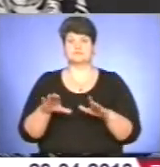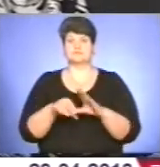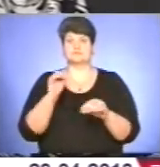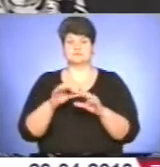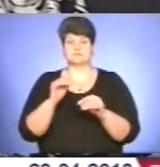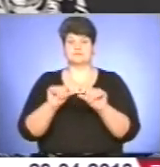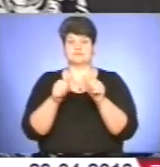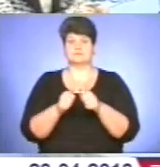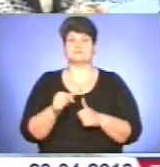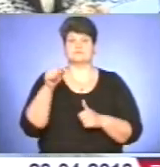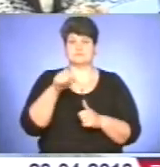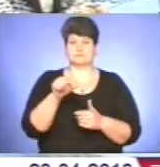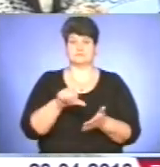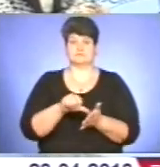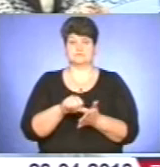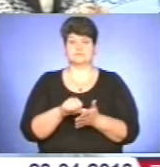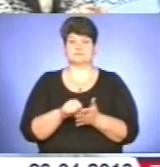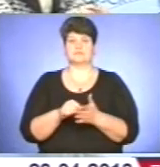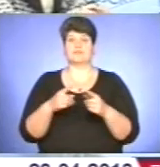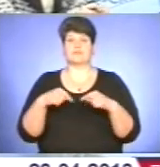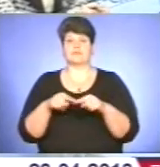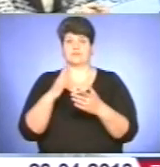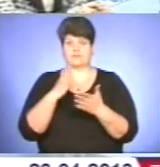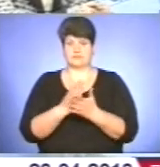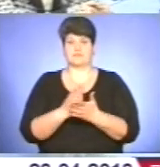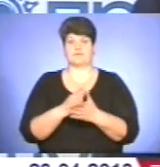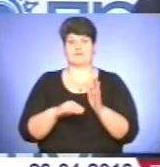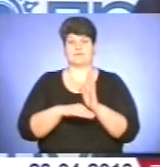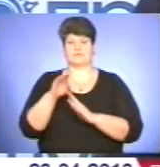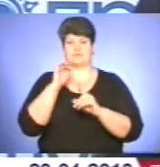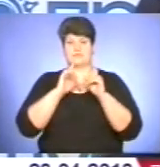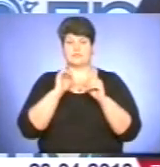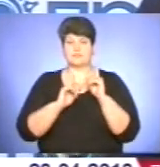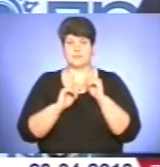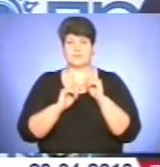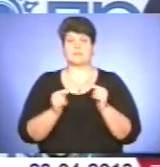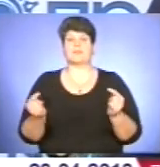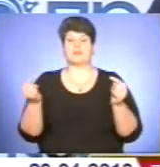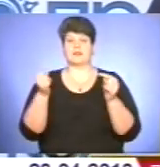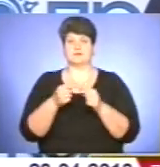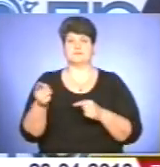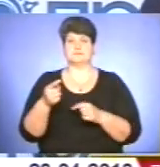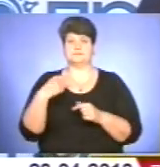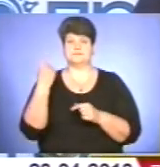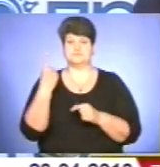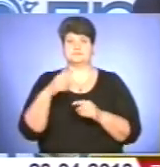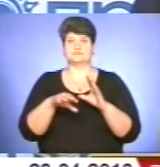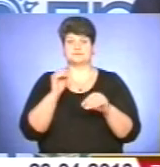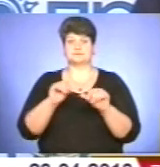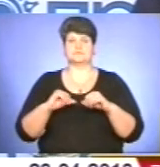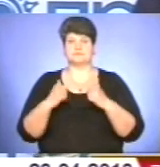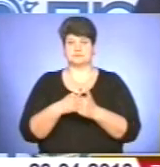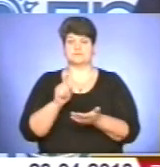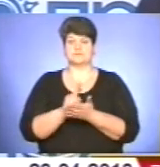представників тих партій, фракцій яких є у Верховній Раді. В ТВК мали б